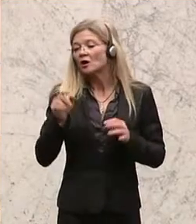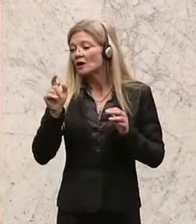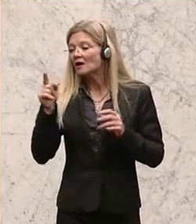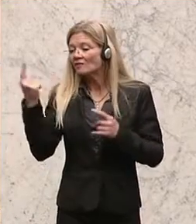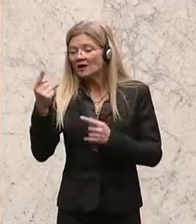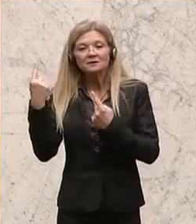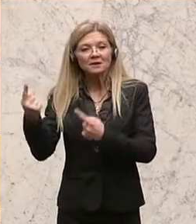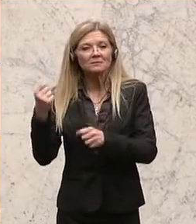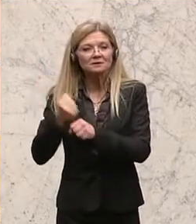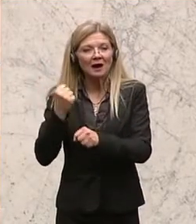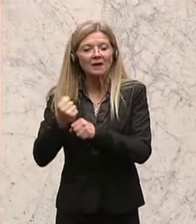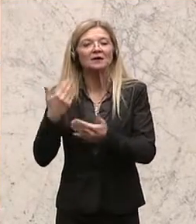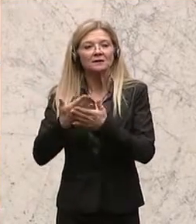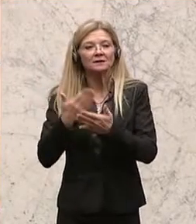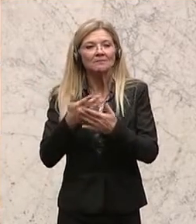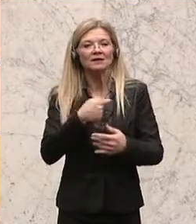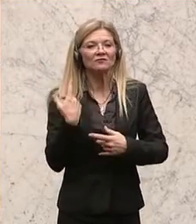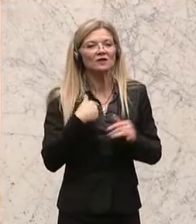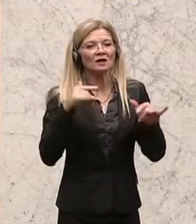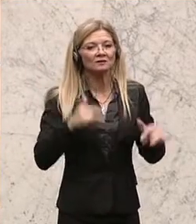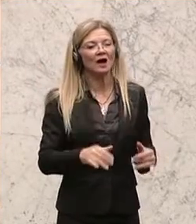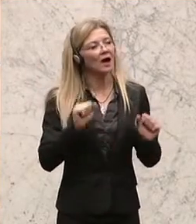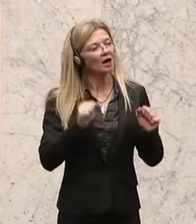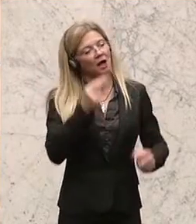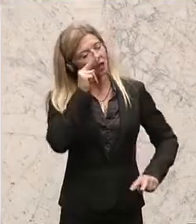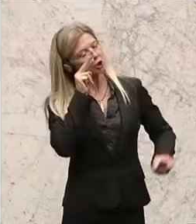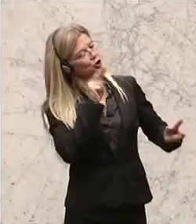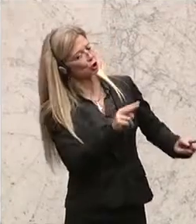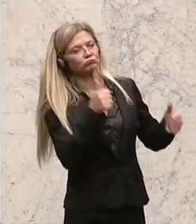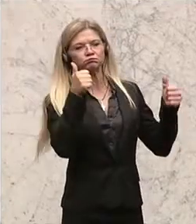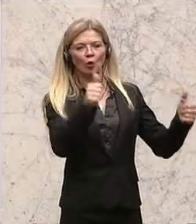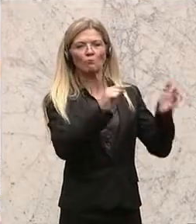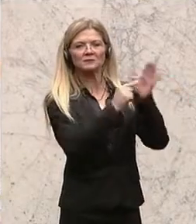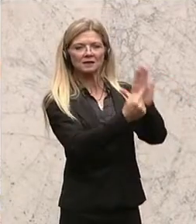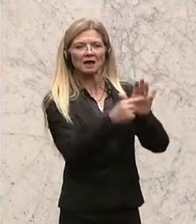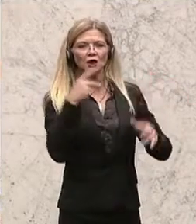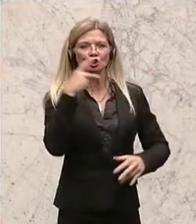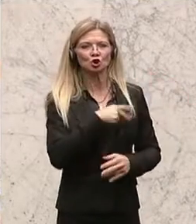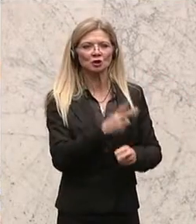dass wir ein herzeigbarer Sozialstaat in Europa und auf der ganzen Welt sind. Dankeschön.